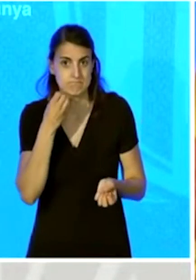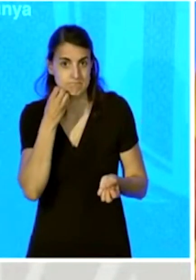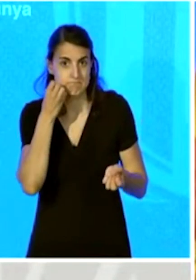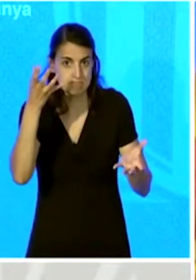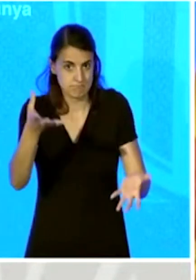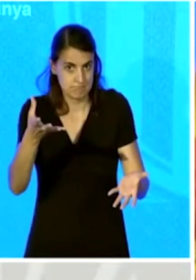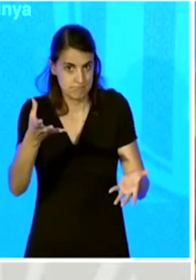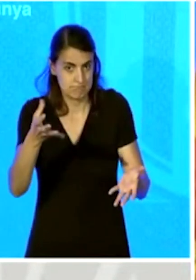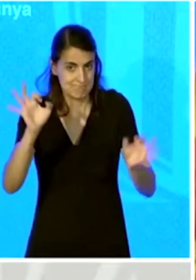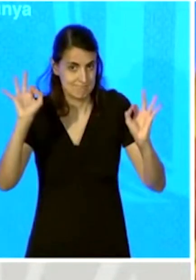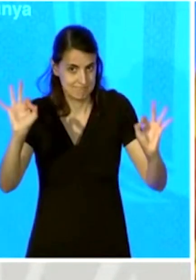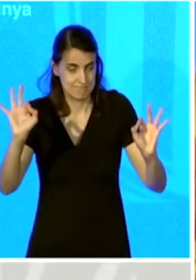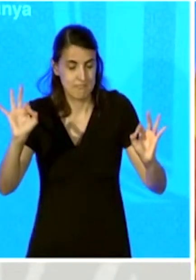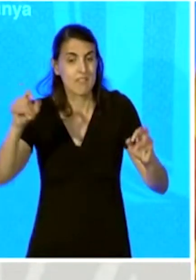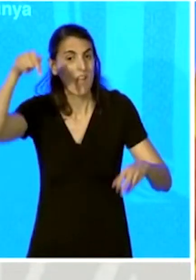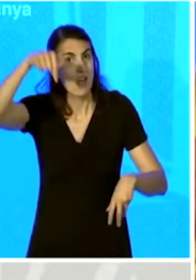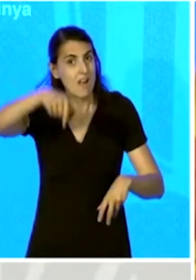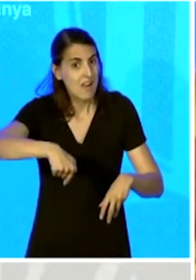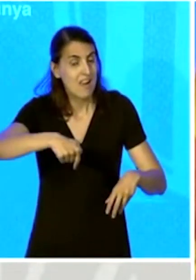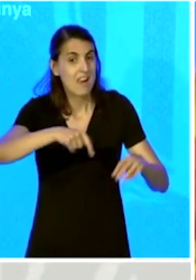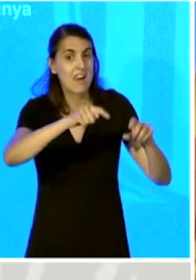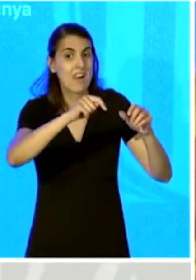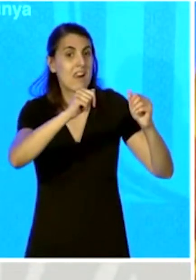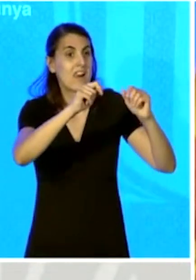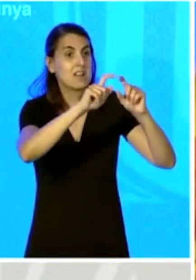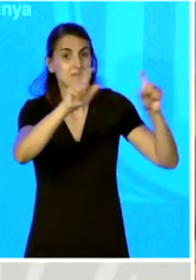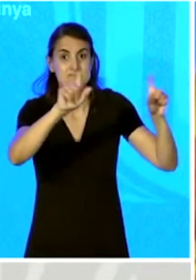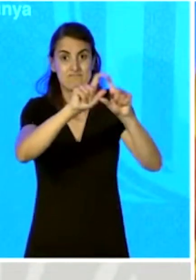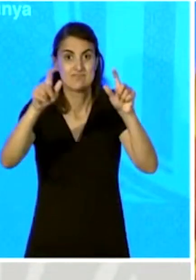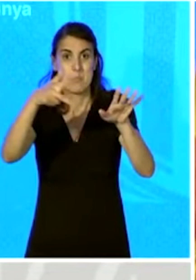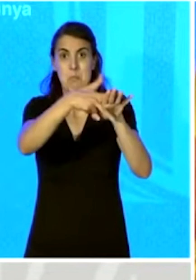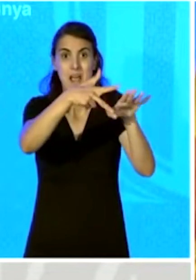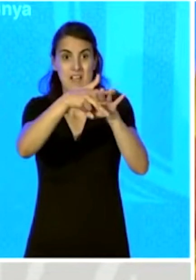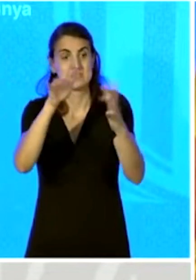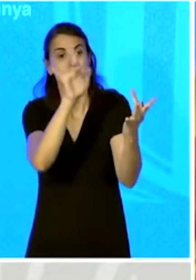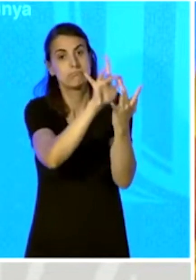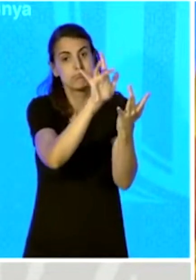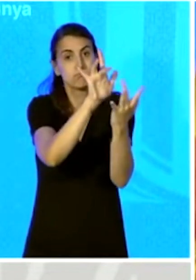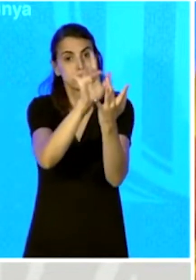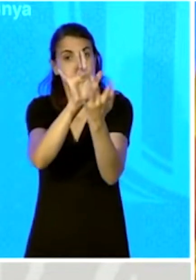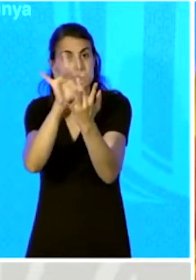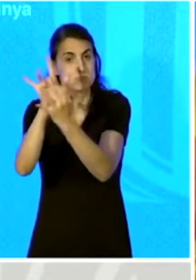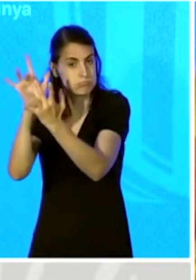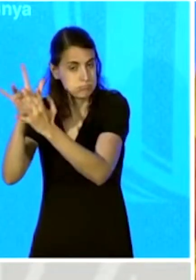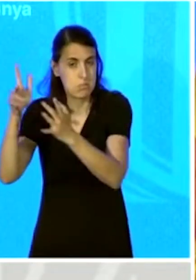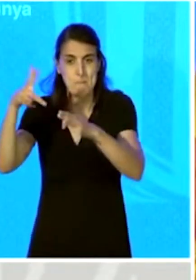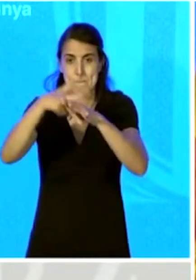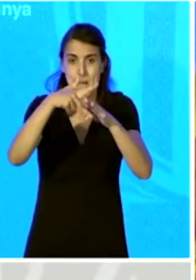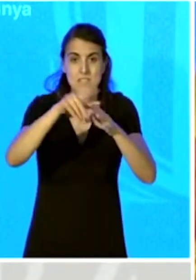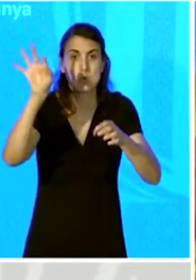Cada dia d'avui, les primeres entitats financeres amb les que hem contactat, tant bancs com